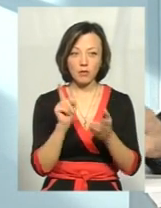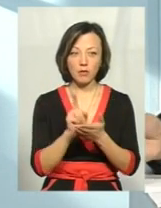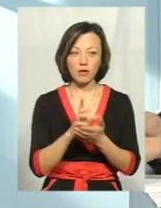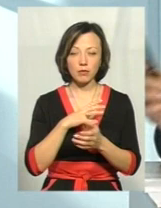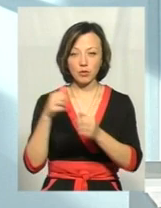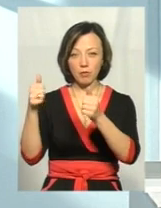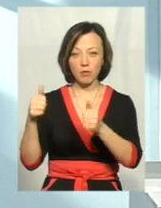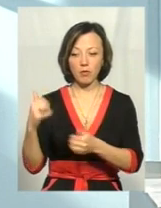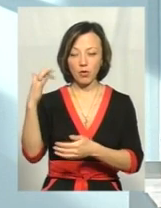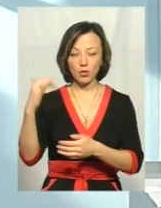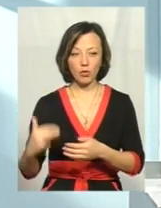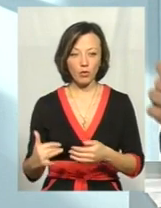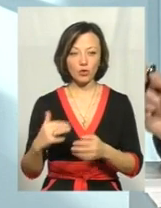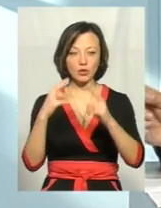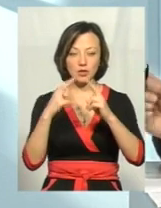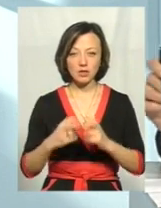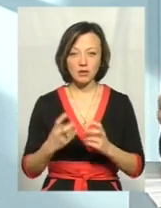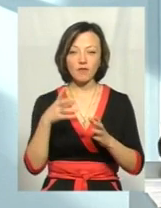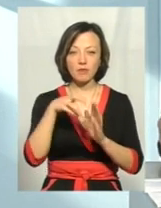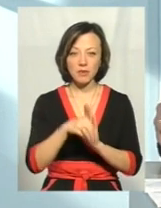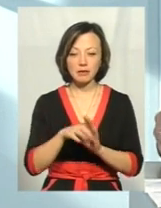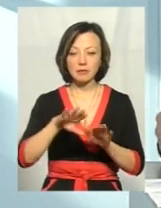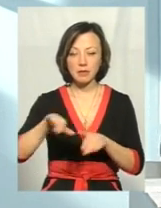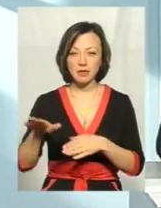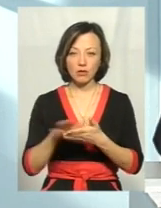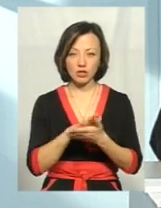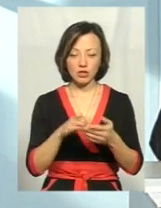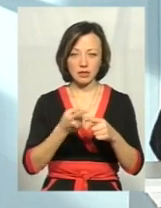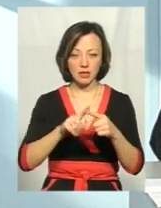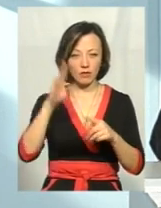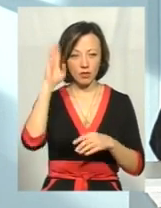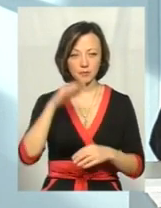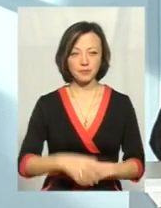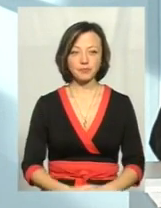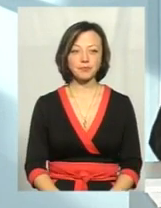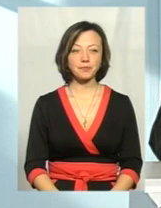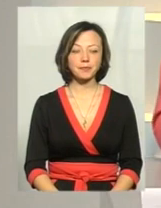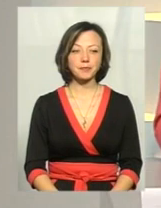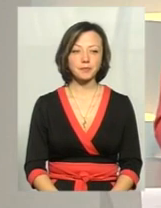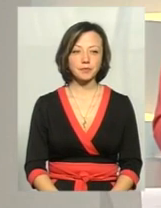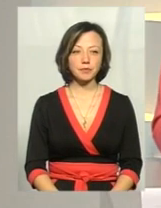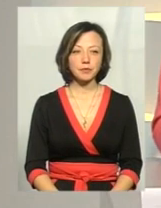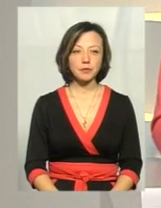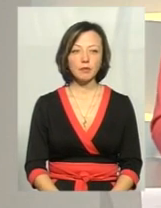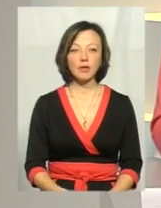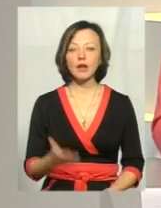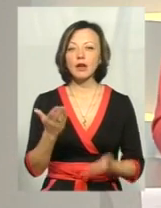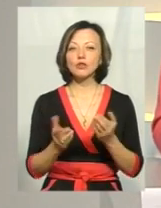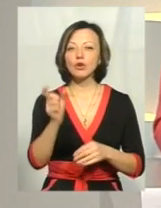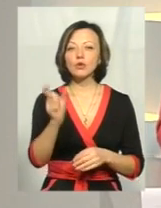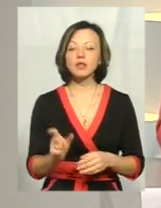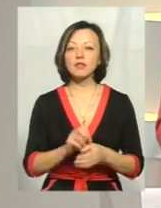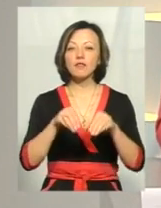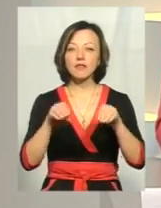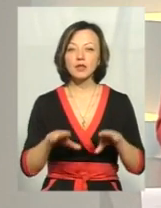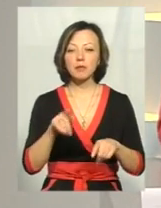висіти протокол досліджень, який вміст після очищення цієї води. Скажіть, якщо все ж таки людина вирішила перевірити воду на